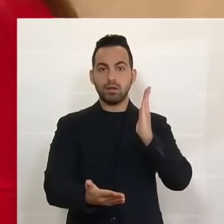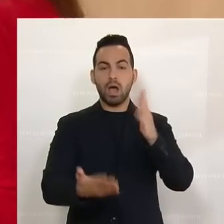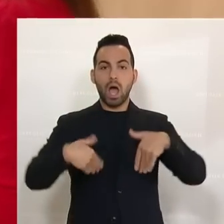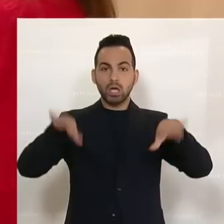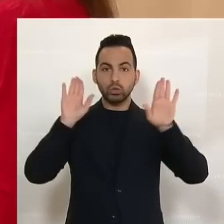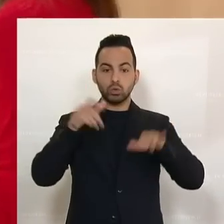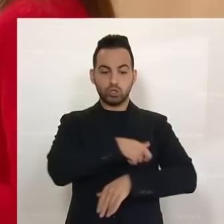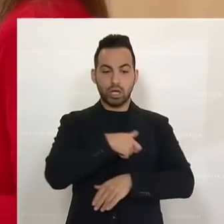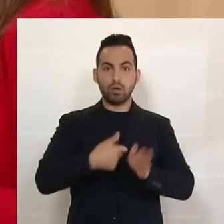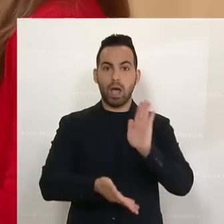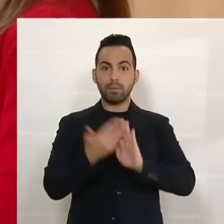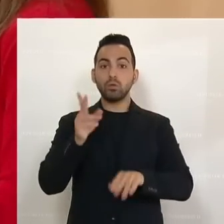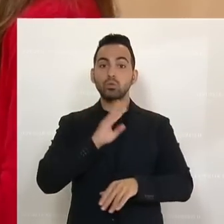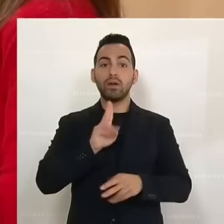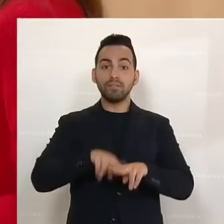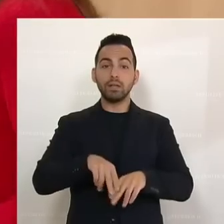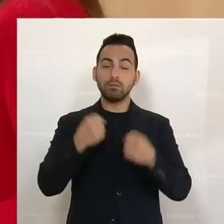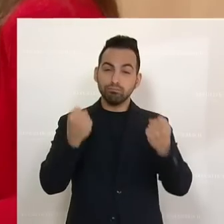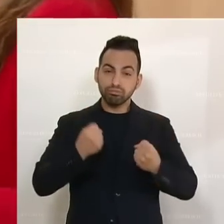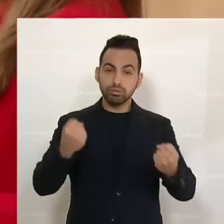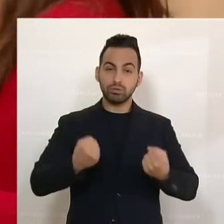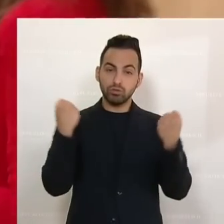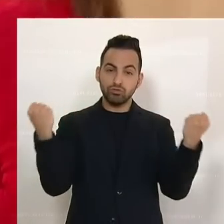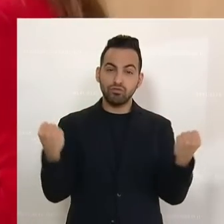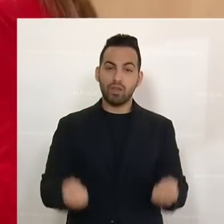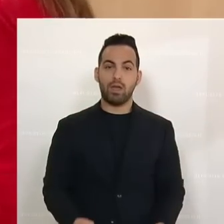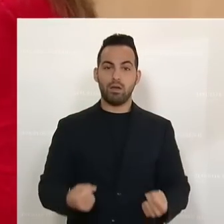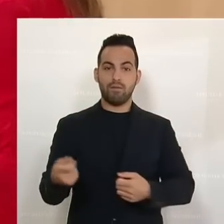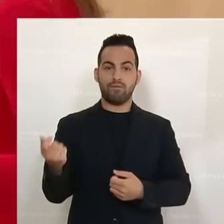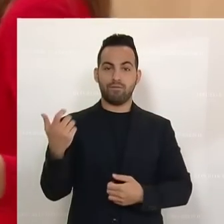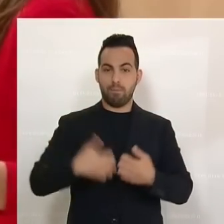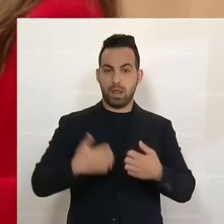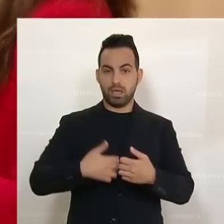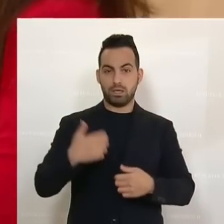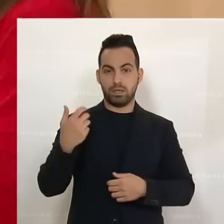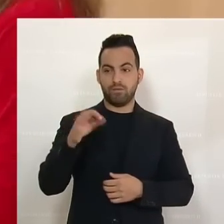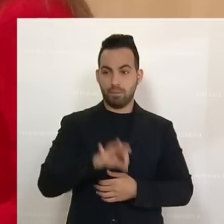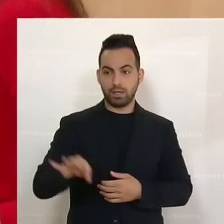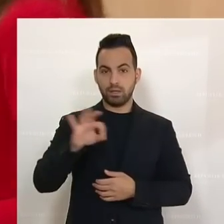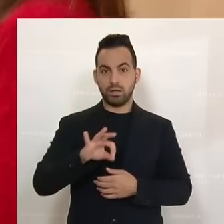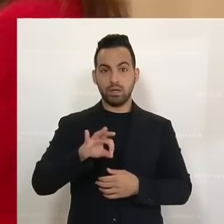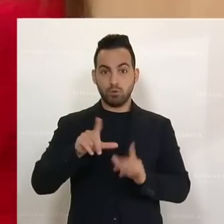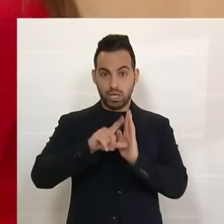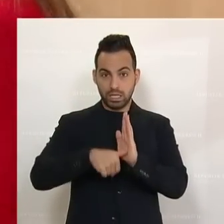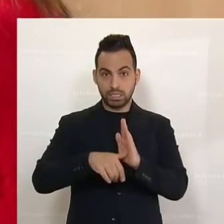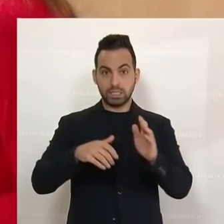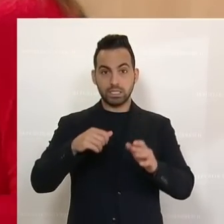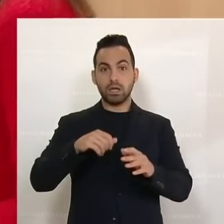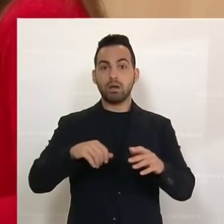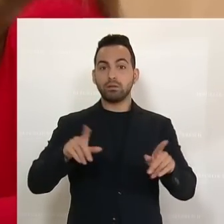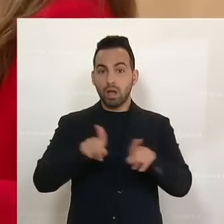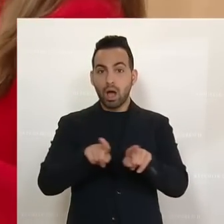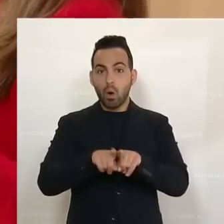Asylstatus nur bei mehrfachen schweren Verbrechen. Also die Randale da jetzt in Linz und in den Städten reichen nicht aus. Es reicht auch nicht eine